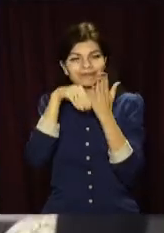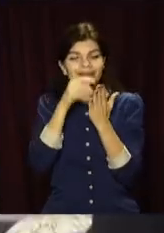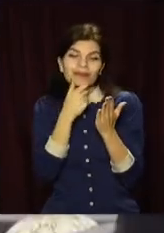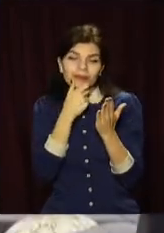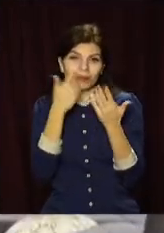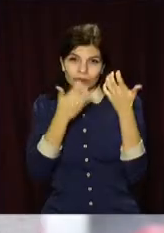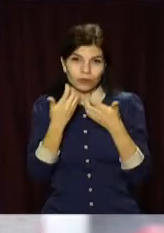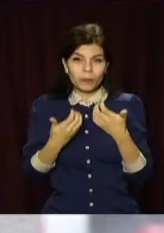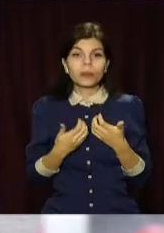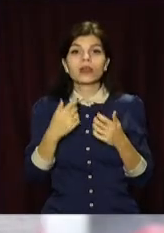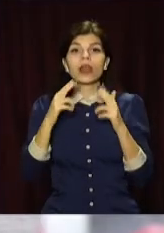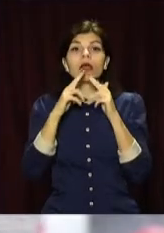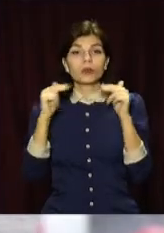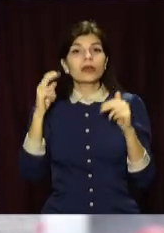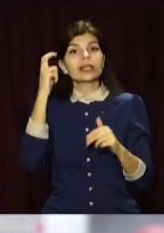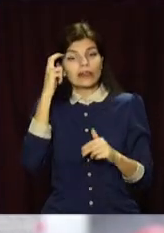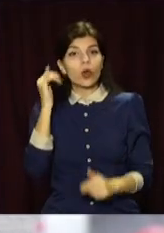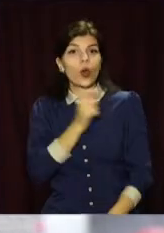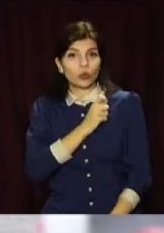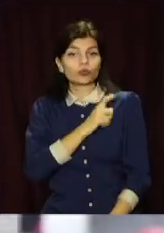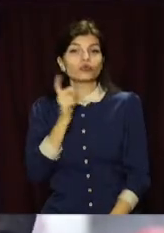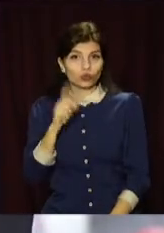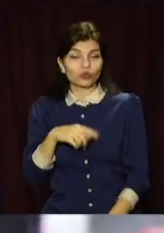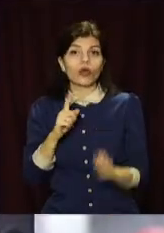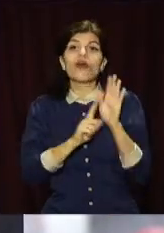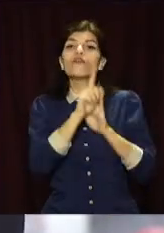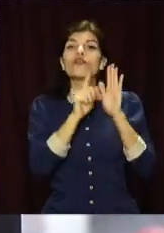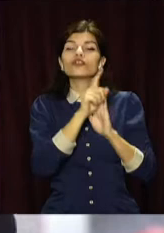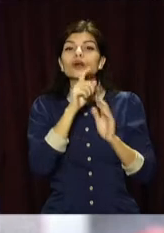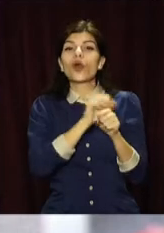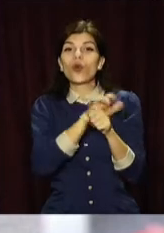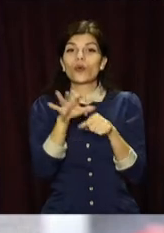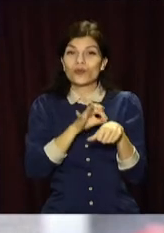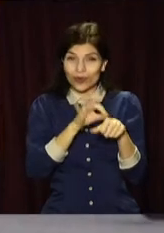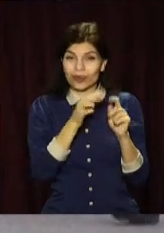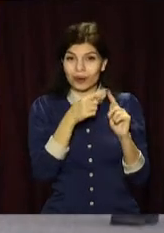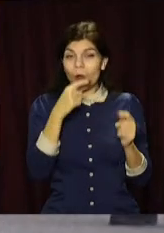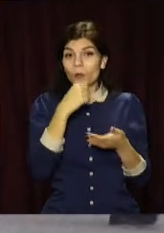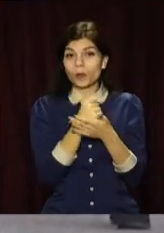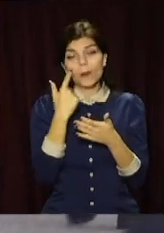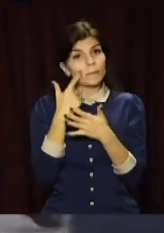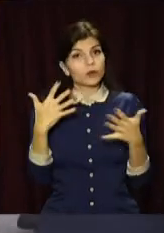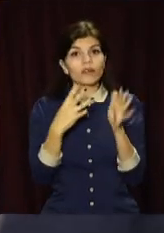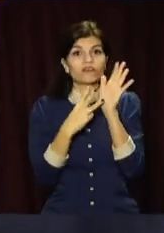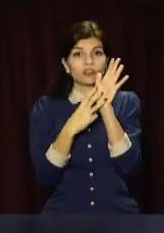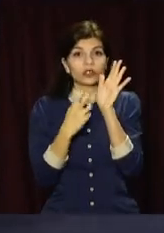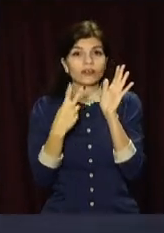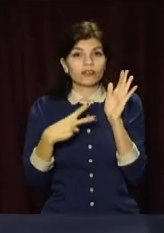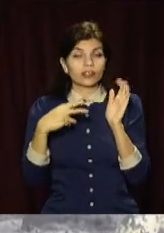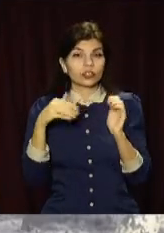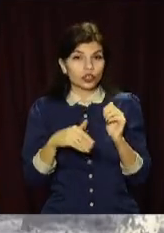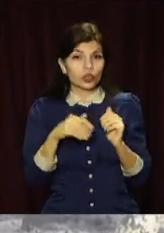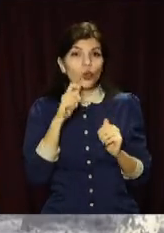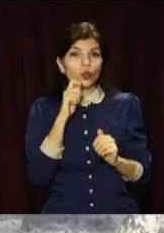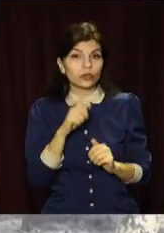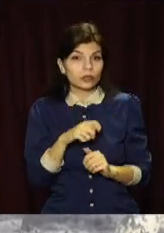Дніпропетровщини в антилідерах Київ та Одеська область, з початку пандемії коронавірус підтвердило більш ніж 820 тисяч